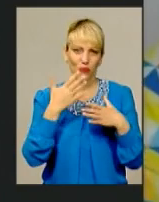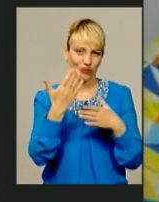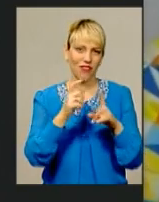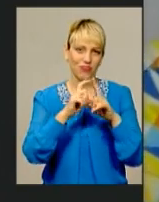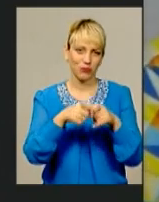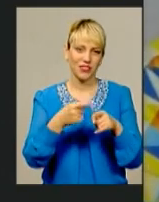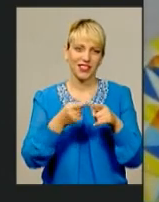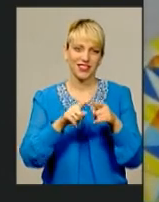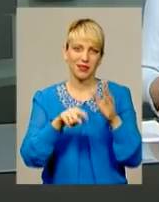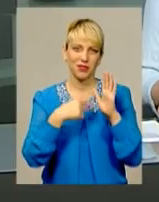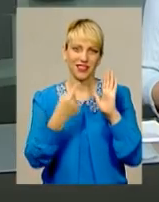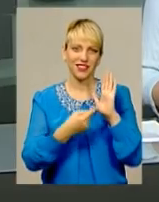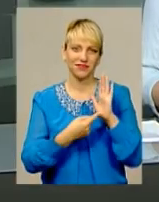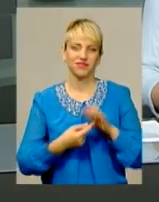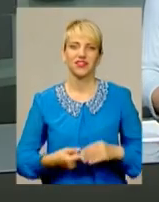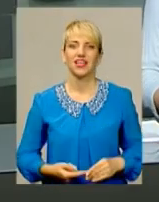питання.